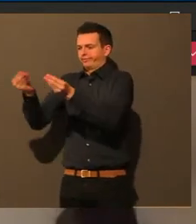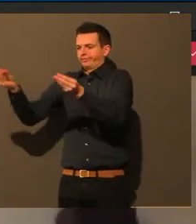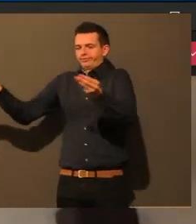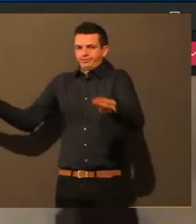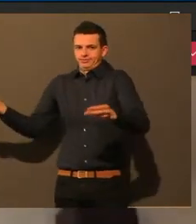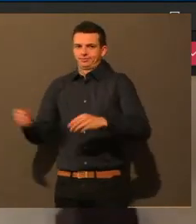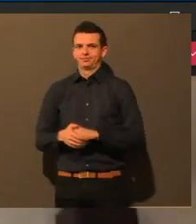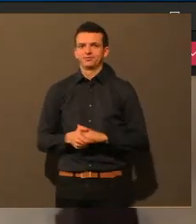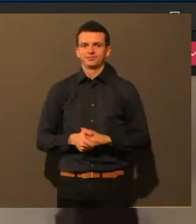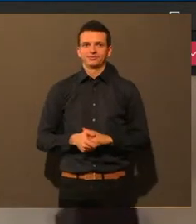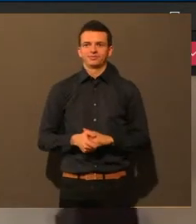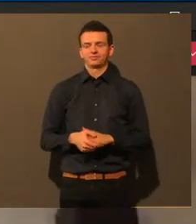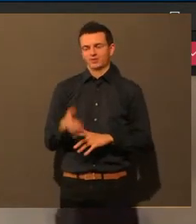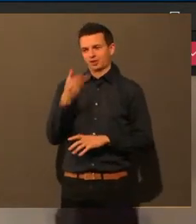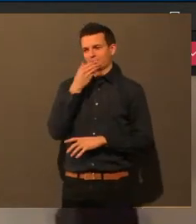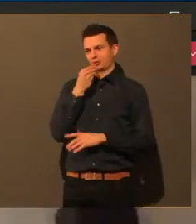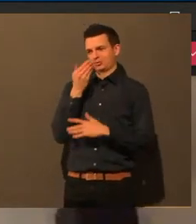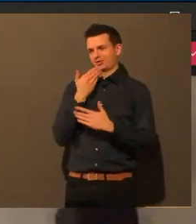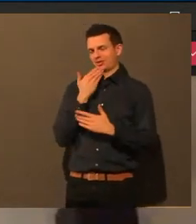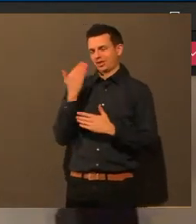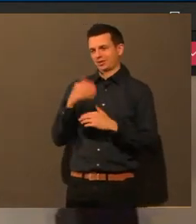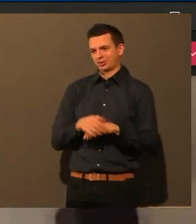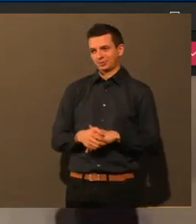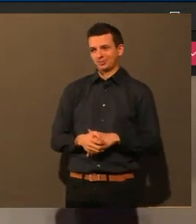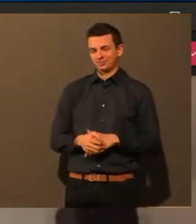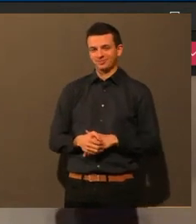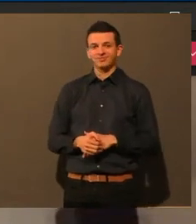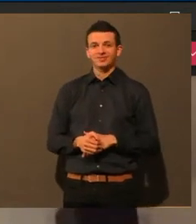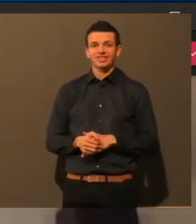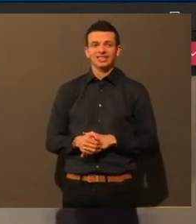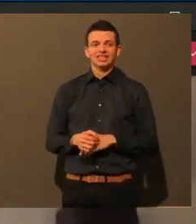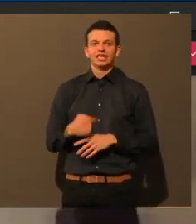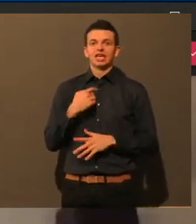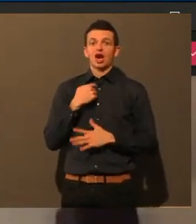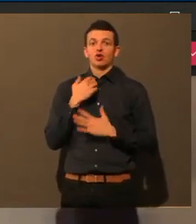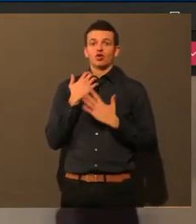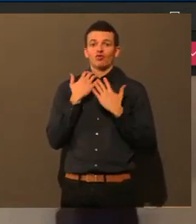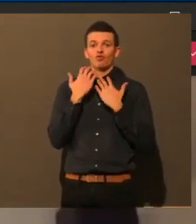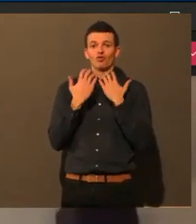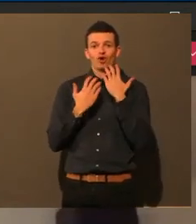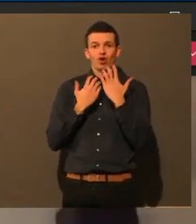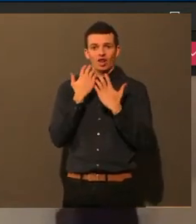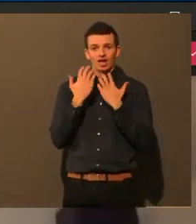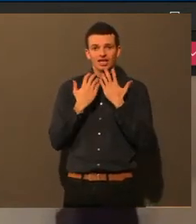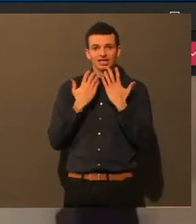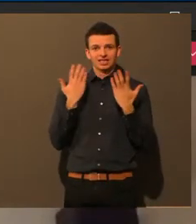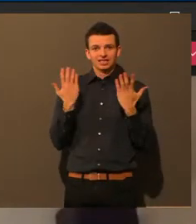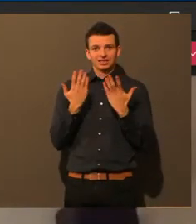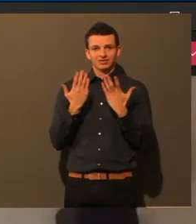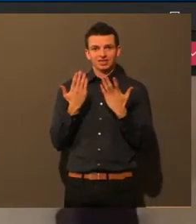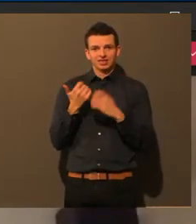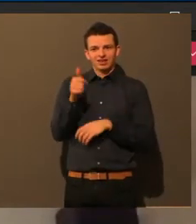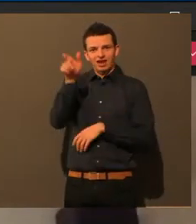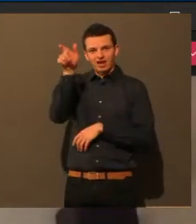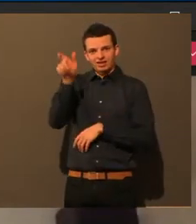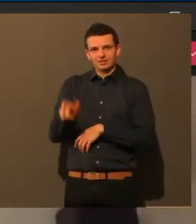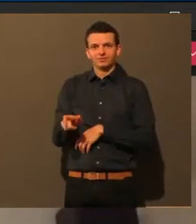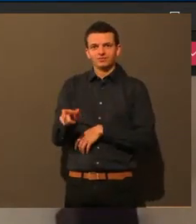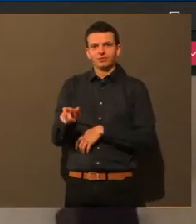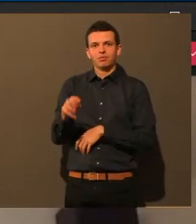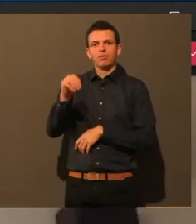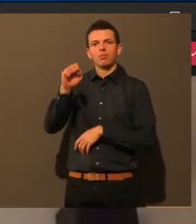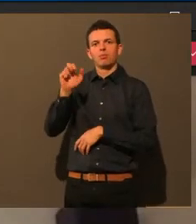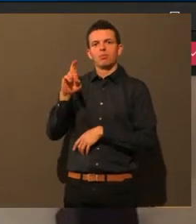Das ist sehr schön, Herr Dombrowski. Ich kann jetzt auch vorlesen von einer Person von Marlon aus dem Chat.